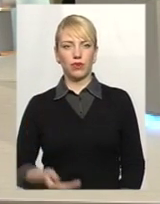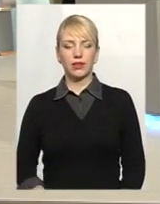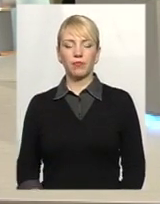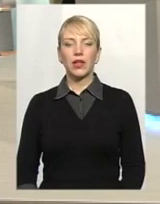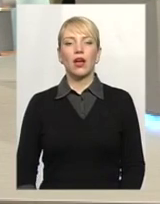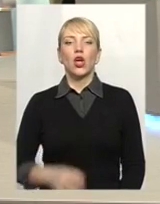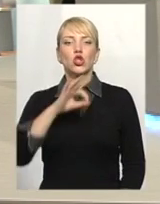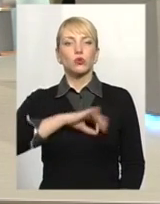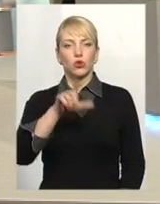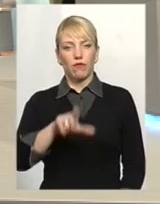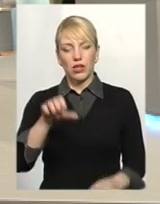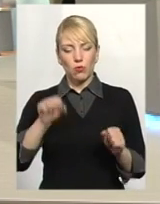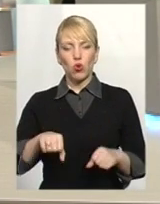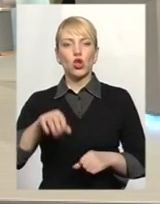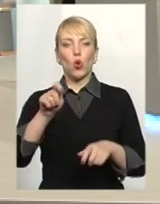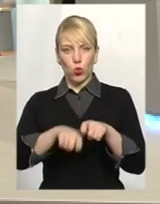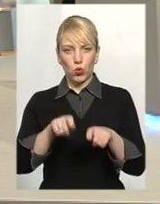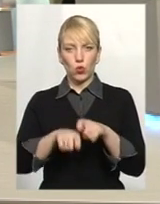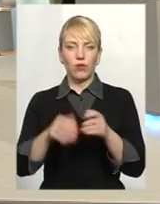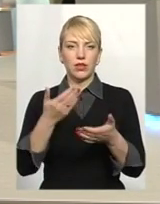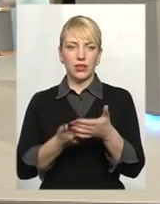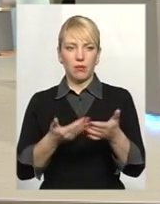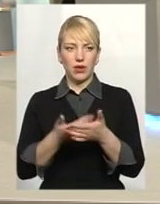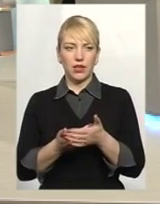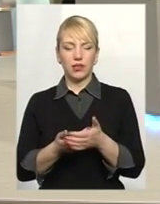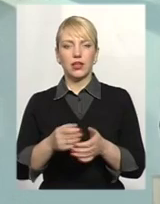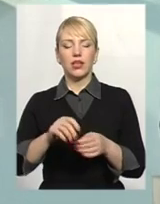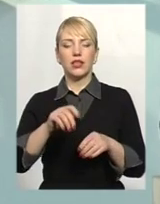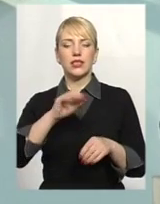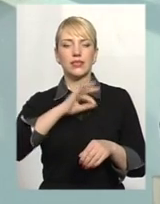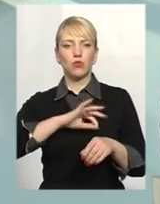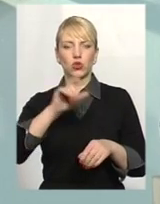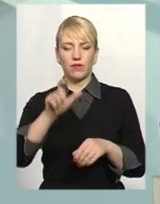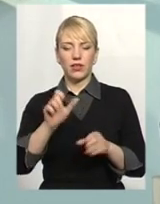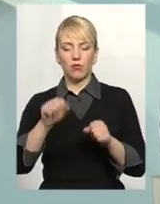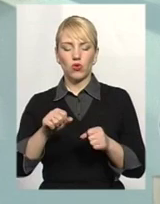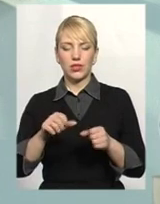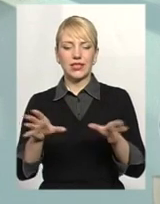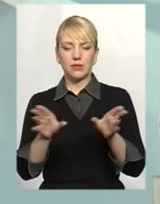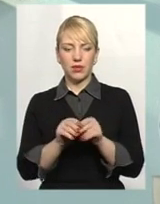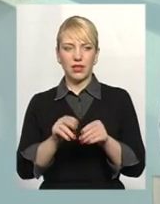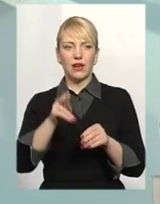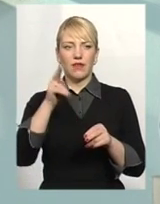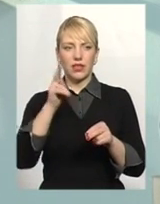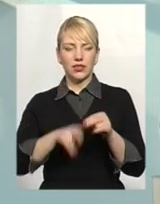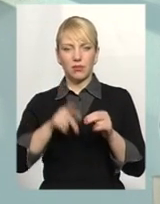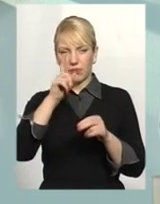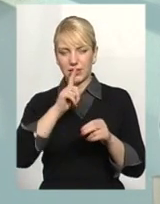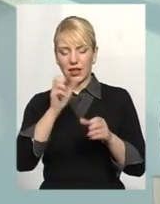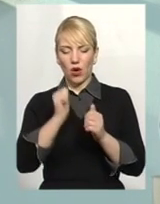споживач може контролювати. Тобто, наприклад, споживач може спільно, ми в кінці місяця на кожен